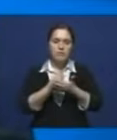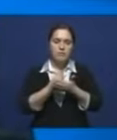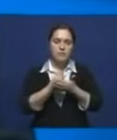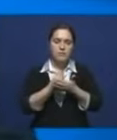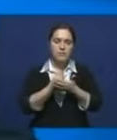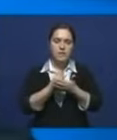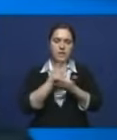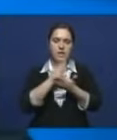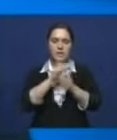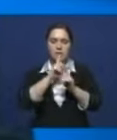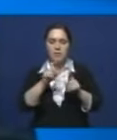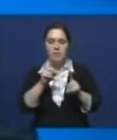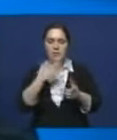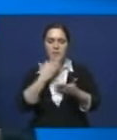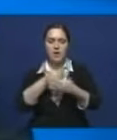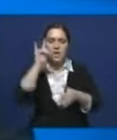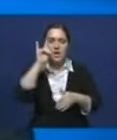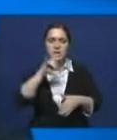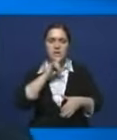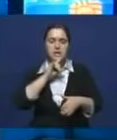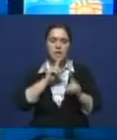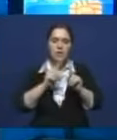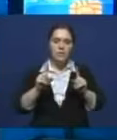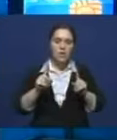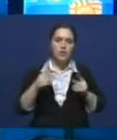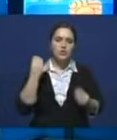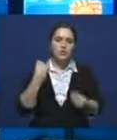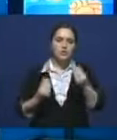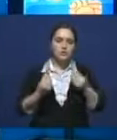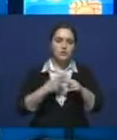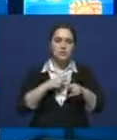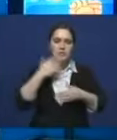какие-то народные казахстанские шутки. Мы ближе к народу.